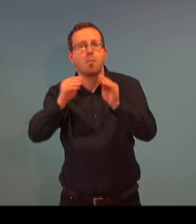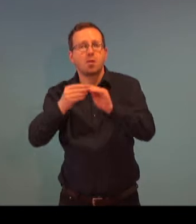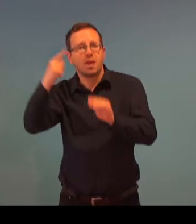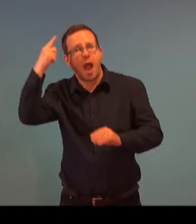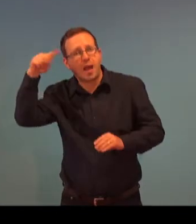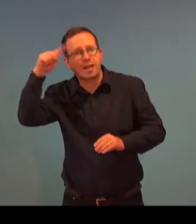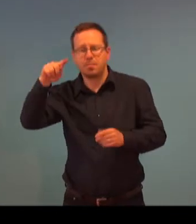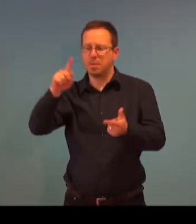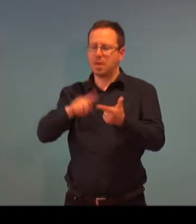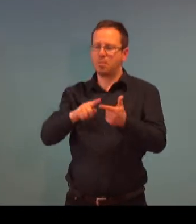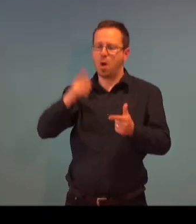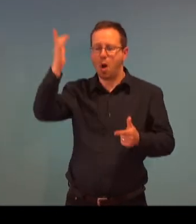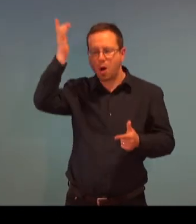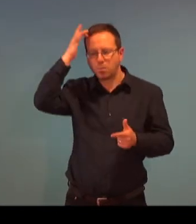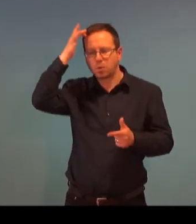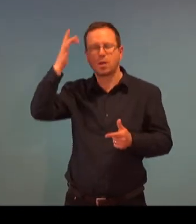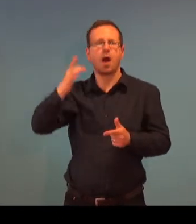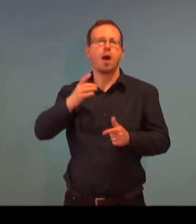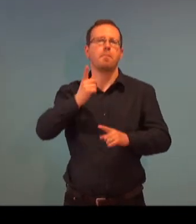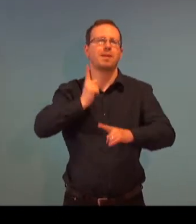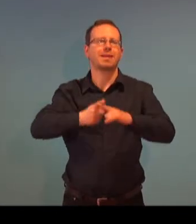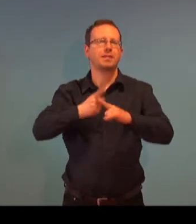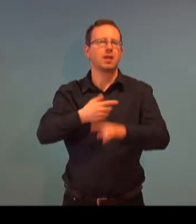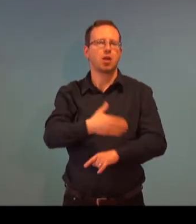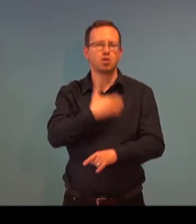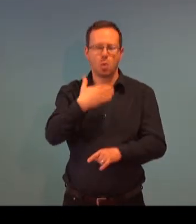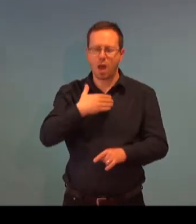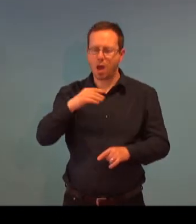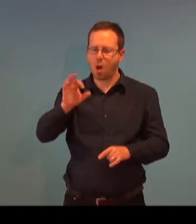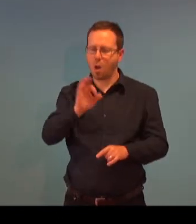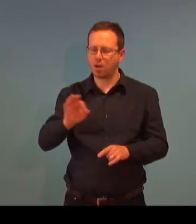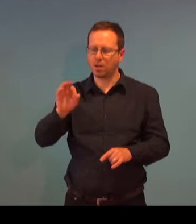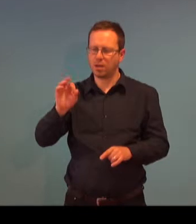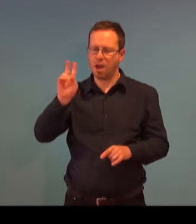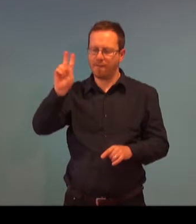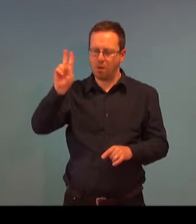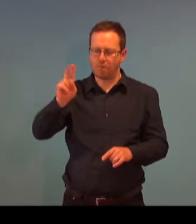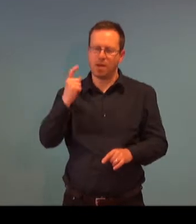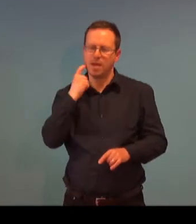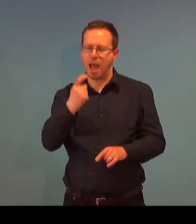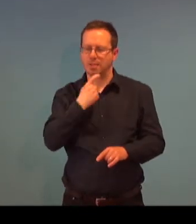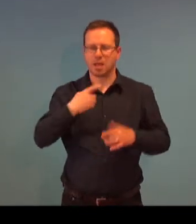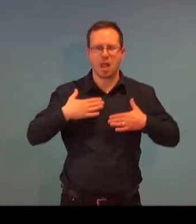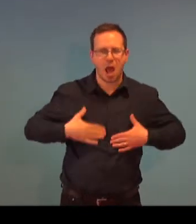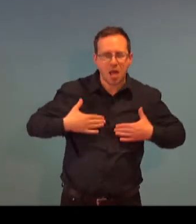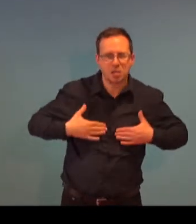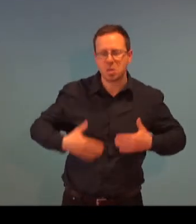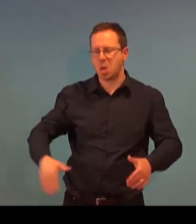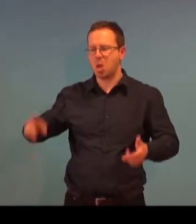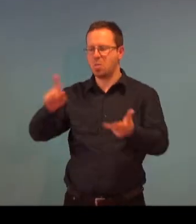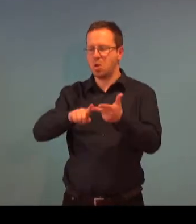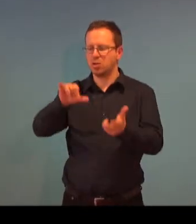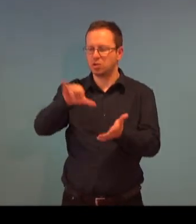speciálními školami, například s obchodní akademí, odbornou a praktickou školou Olky Havlové